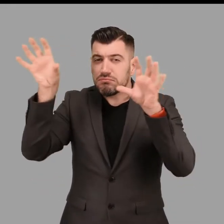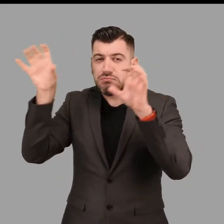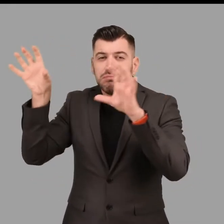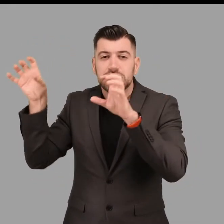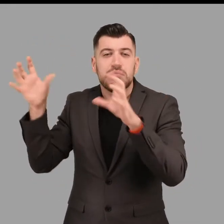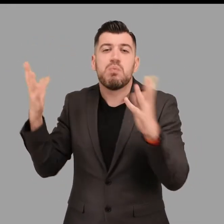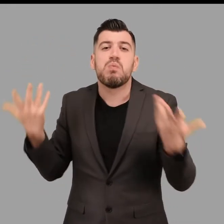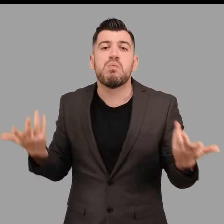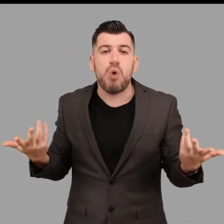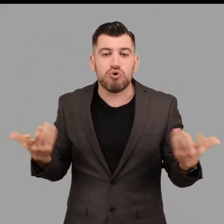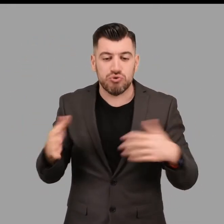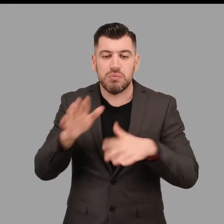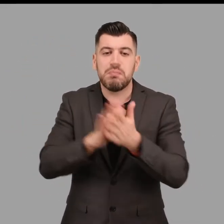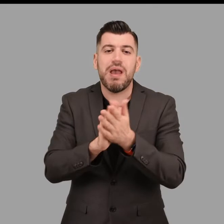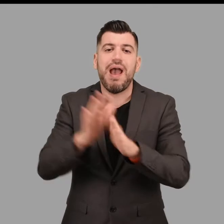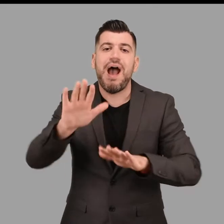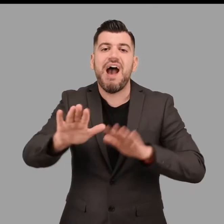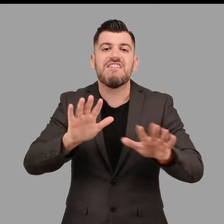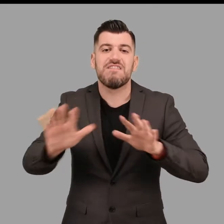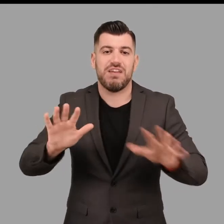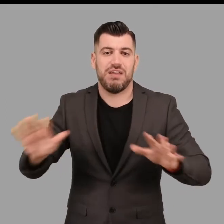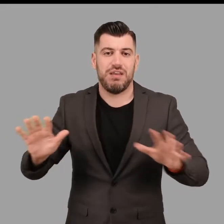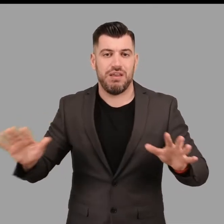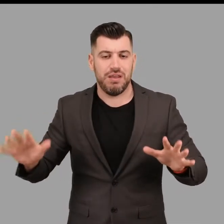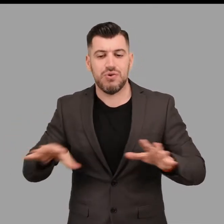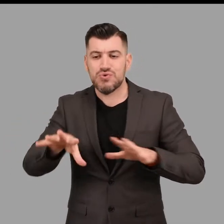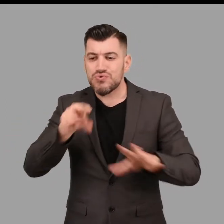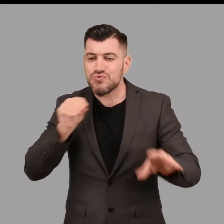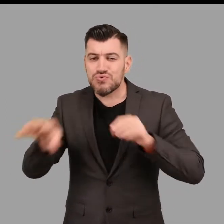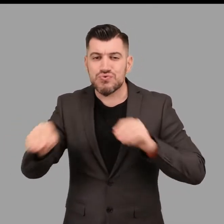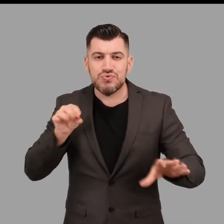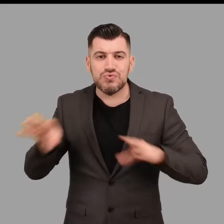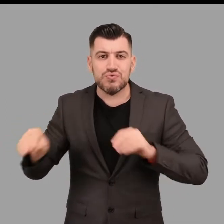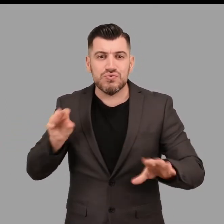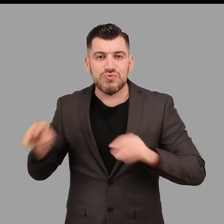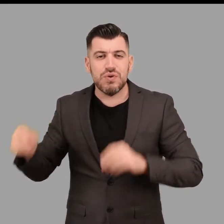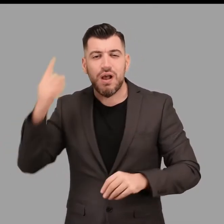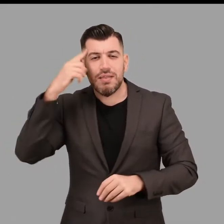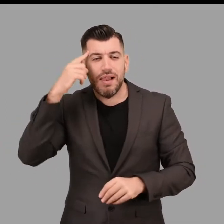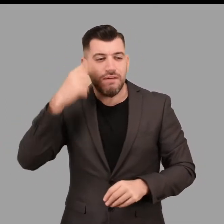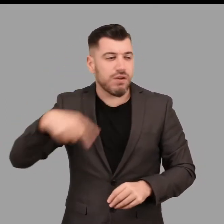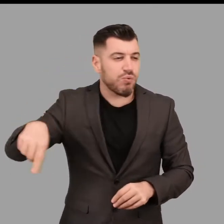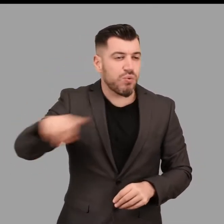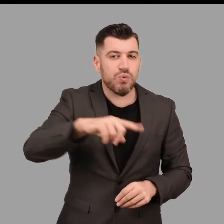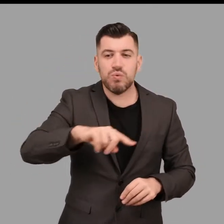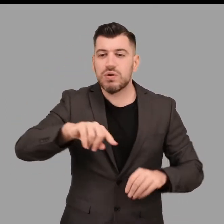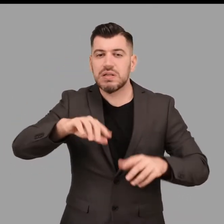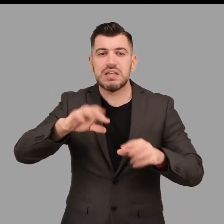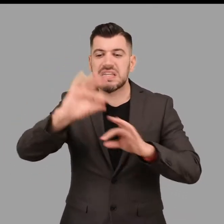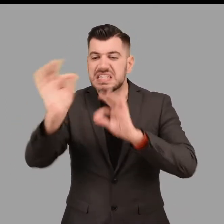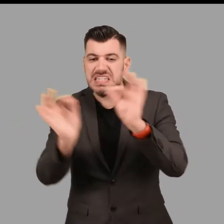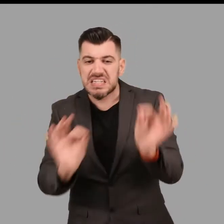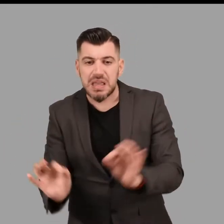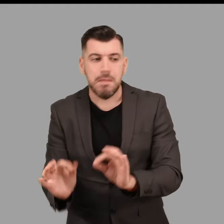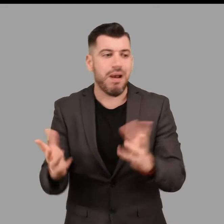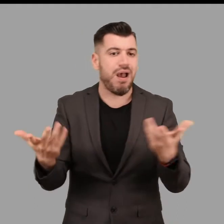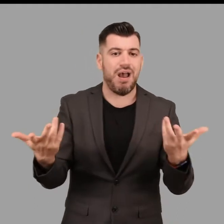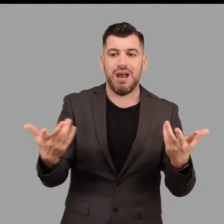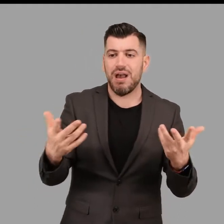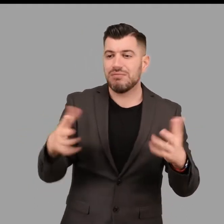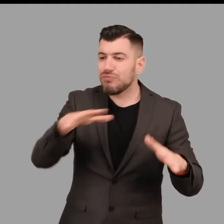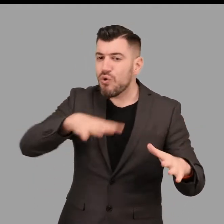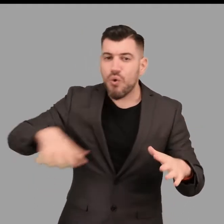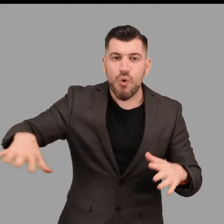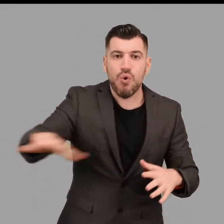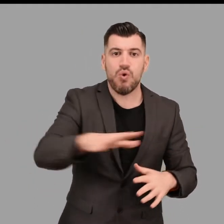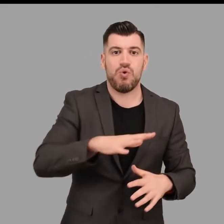απτικής αντίληψης. Μέσω της αφής εξερευνούν, ταυτοποιούν και οικοδομούν γνωστικά σχήματα και συνθέτουν αντιληπτικούς χάρτες.